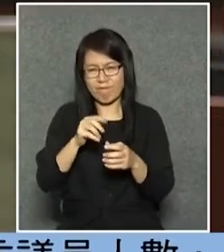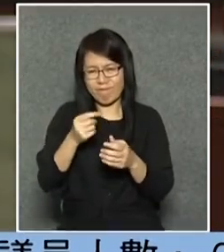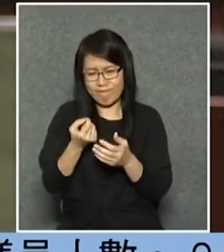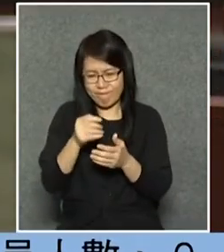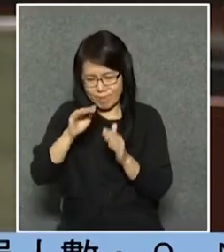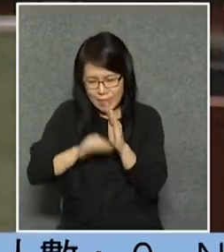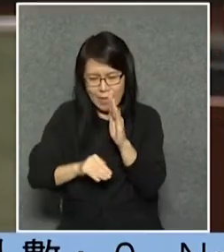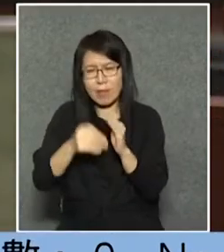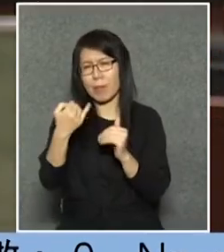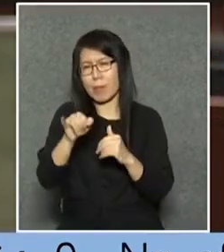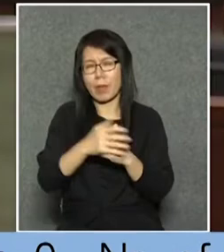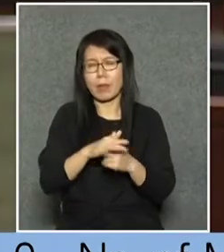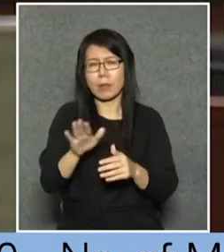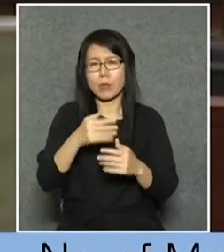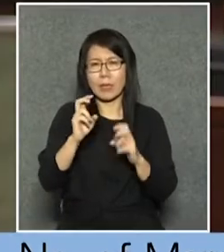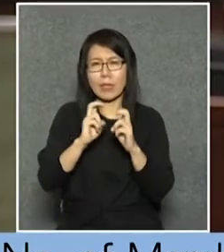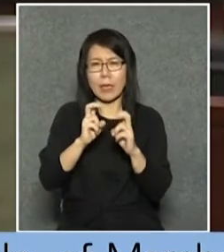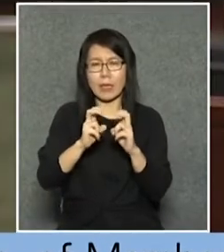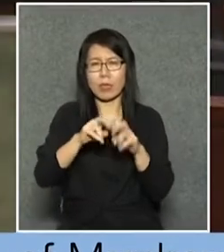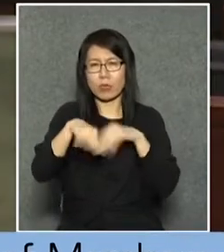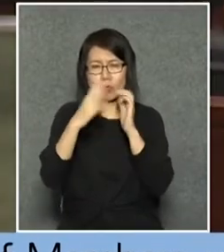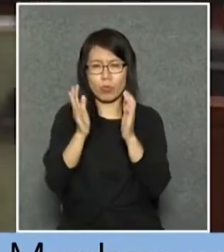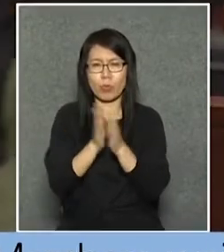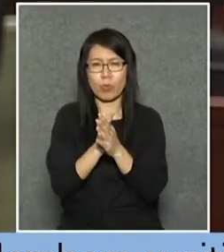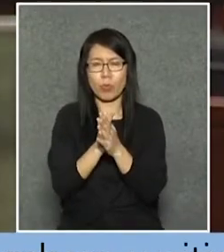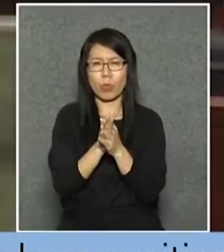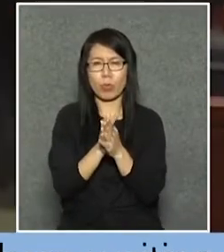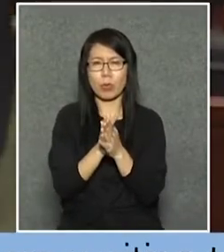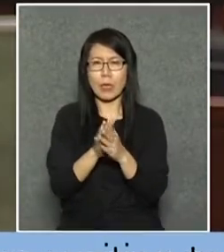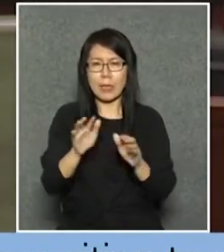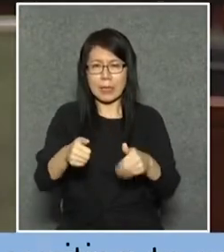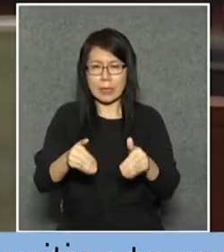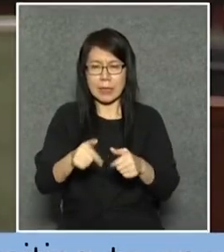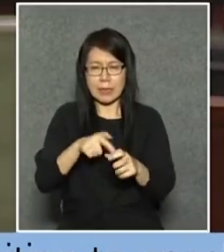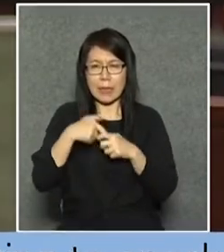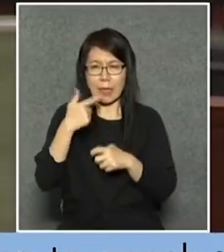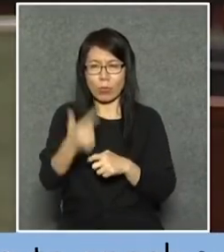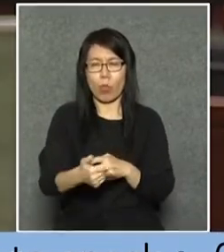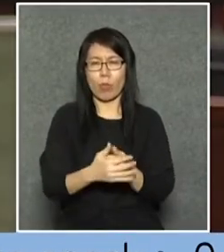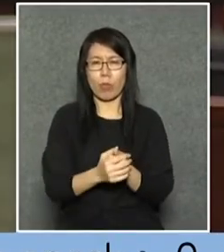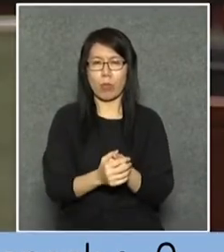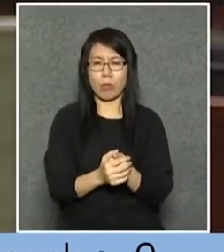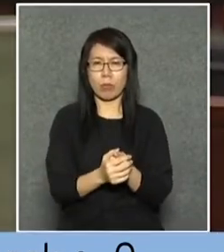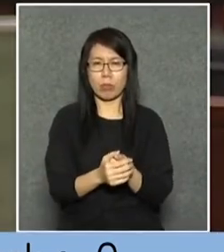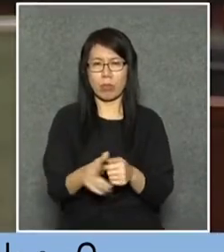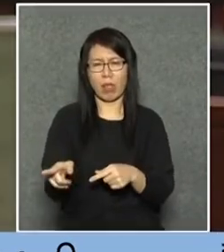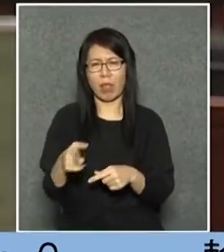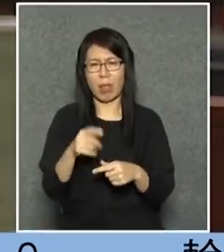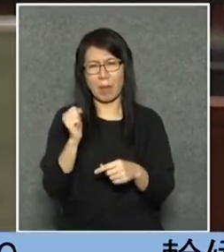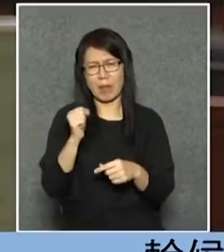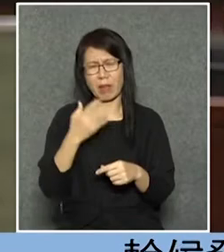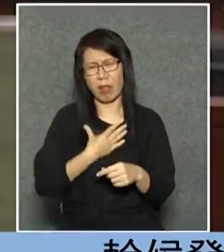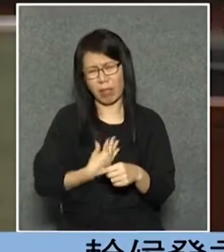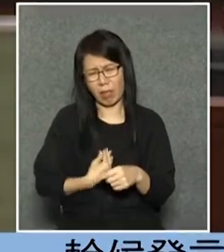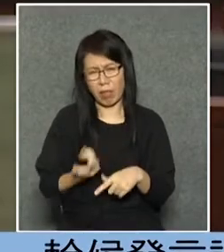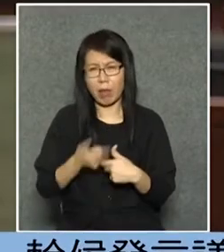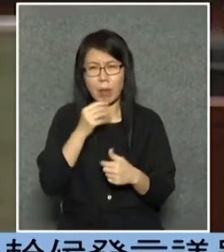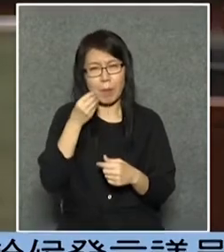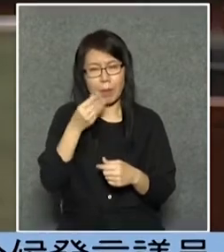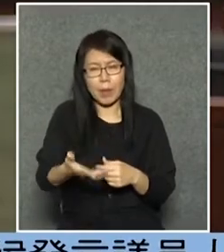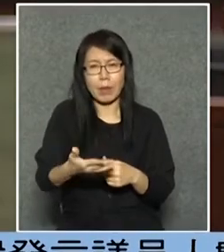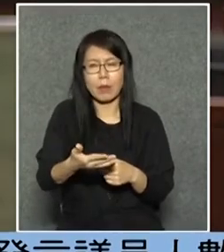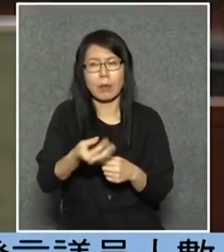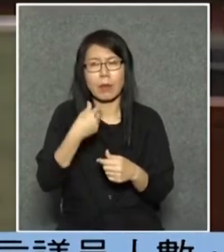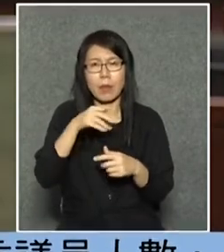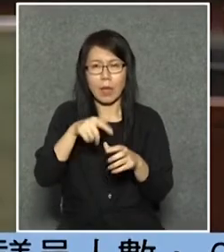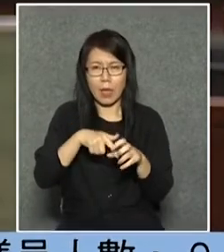說地鐵吃光吃光的利潤他很慘所以他對準許利潤他都是微言的